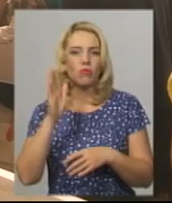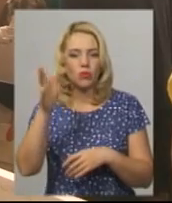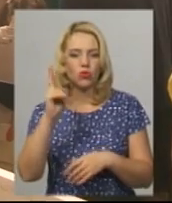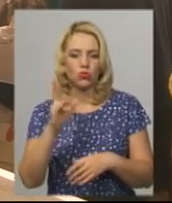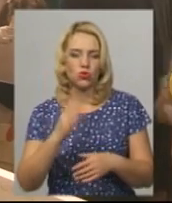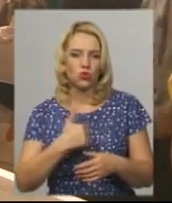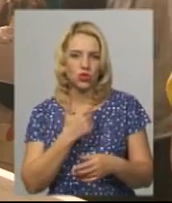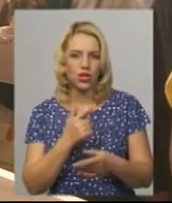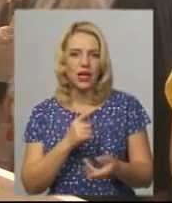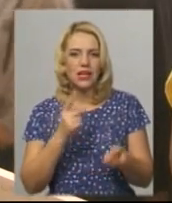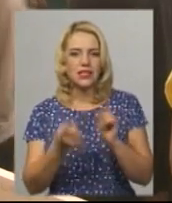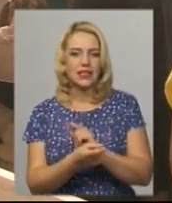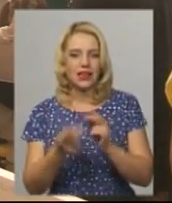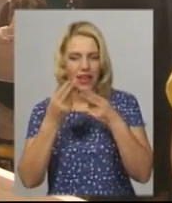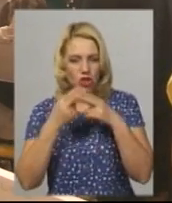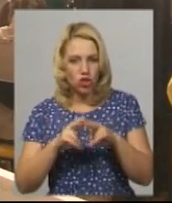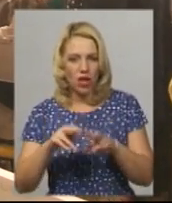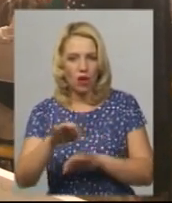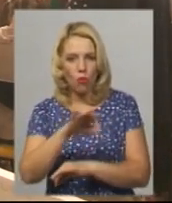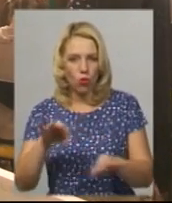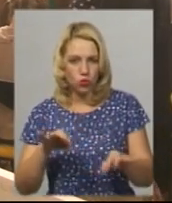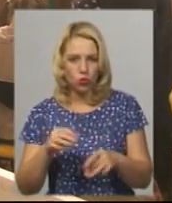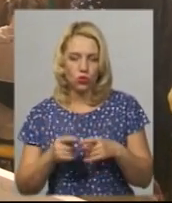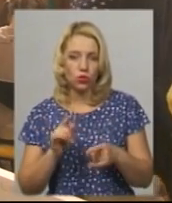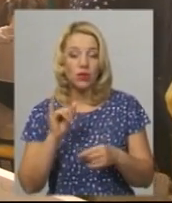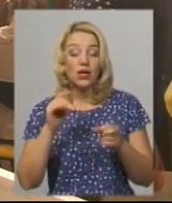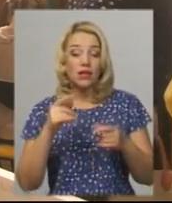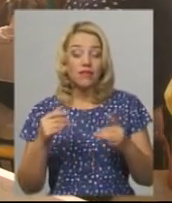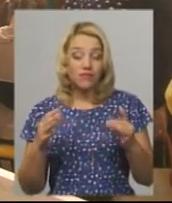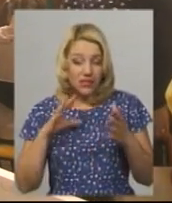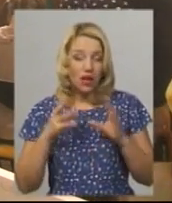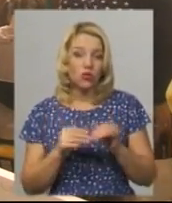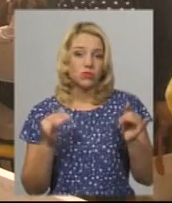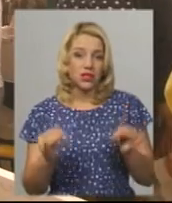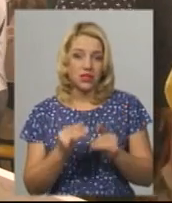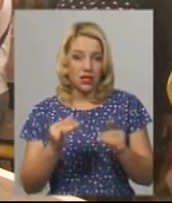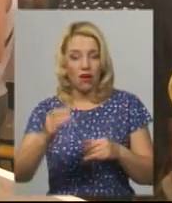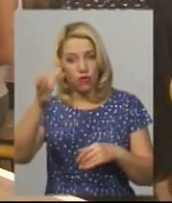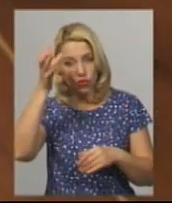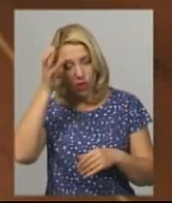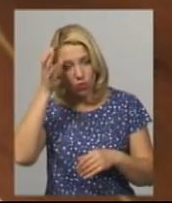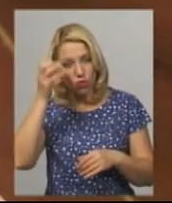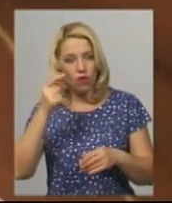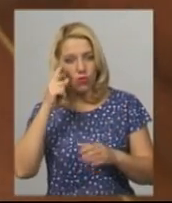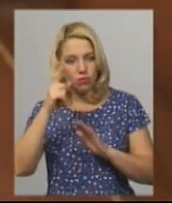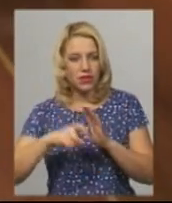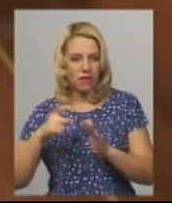інженером хоче стати, конструктором, ну і так далі. Тобто, в принципі, досить цікаво, науково, познавательно.